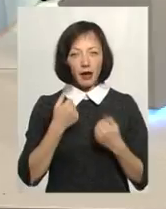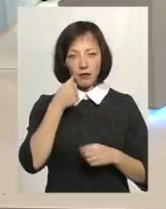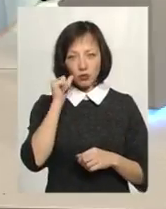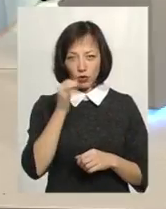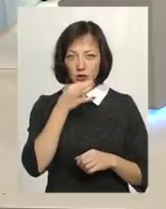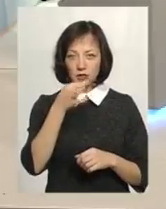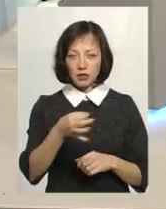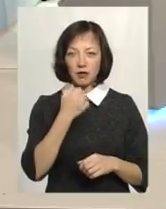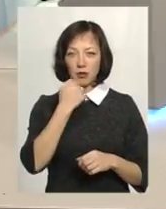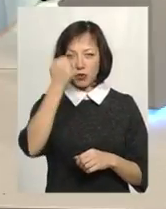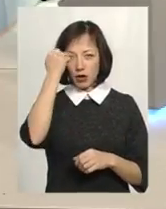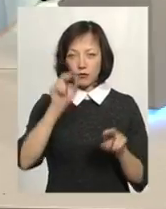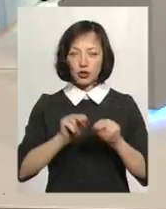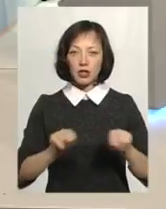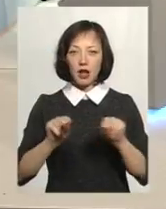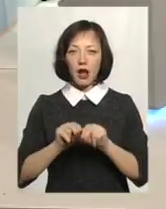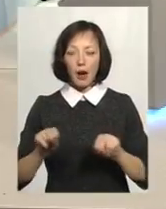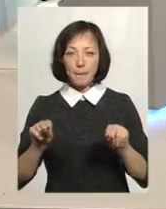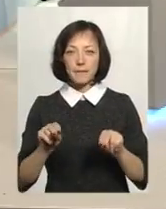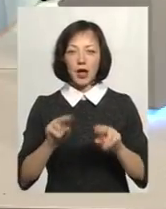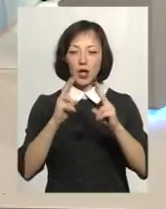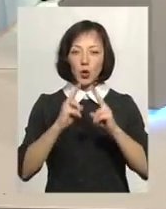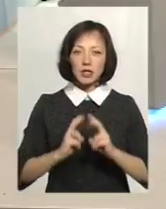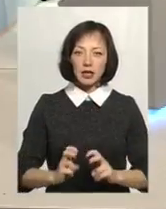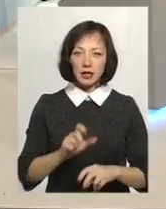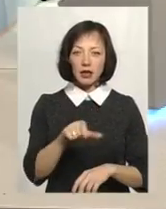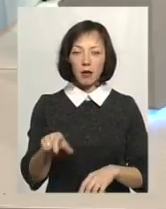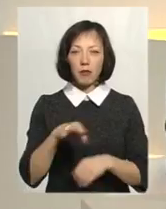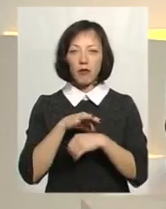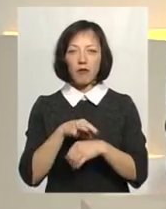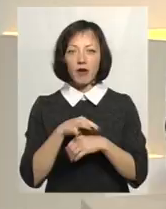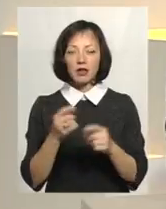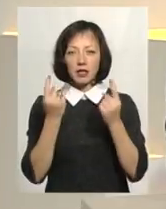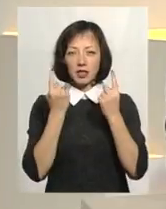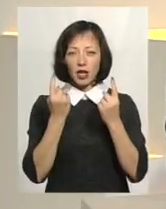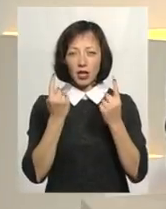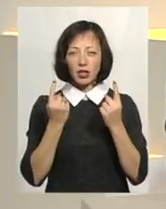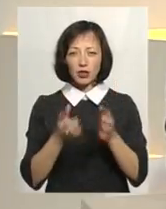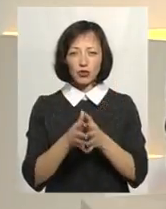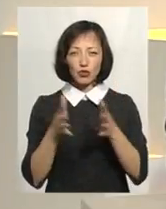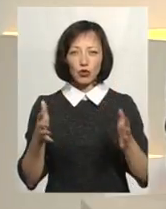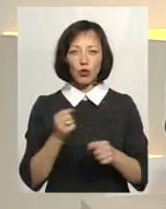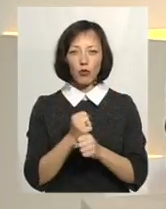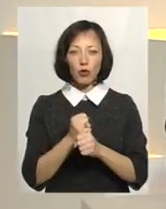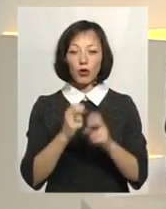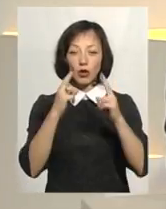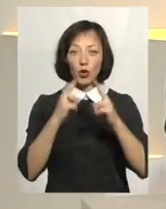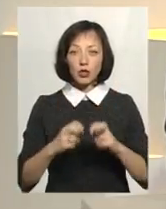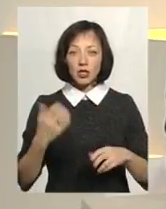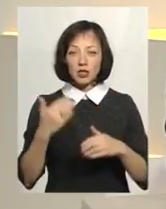сказав, подякував вчителям, викладачам, дослідникам. Проведено титанічну роботу, досліджено